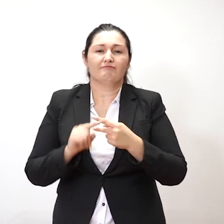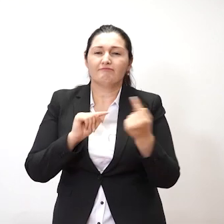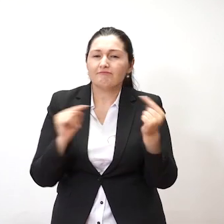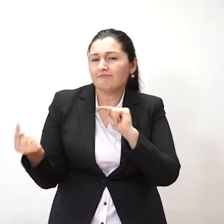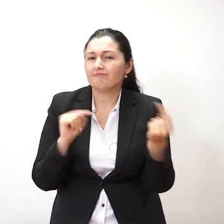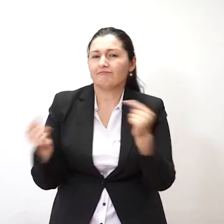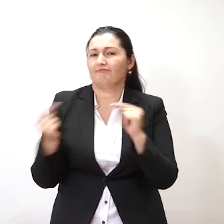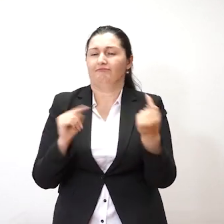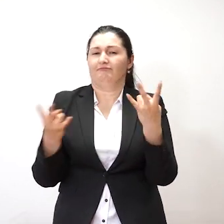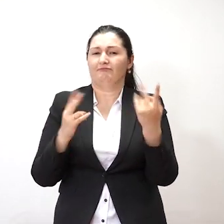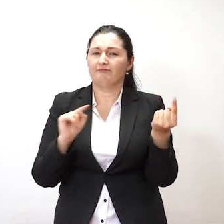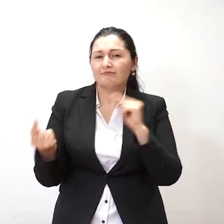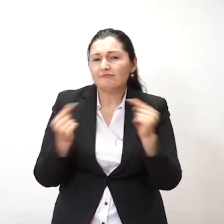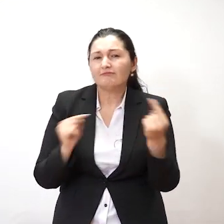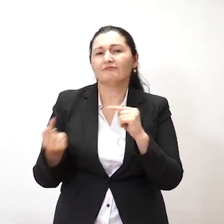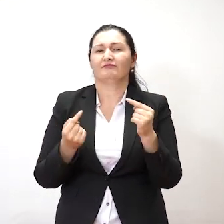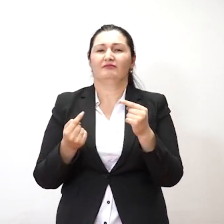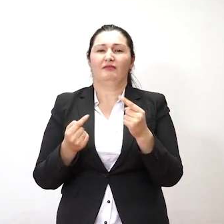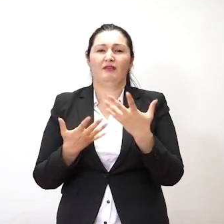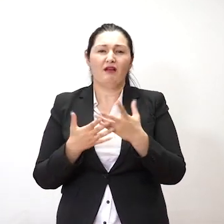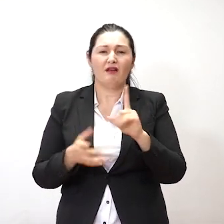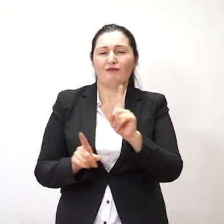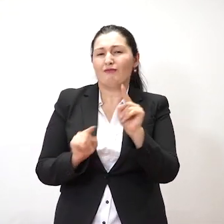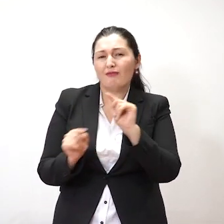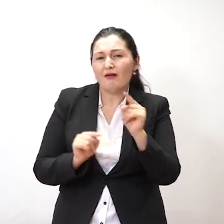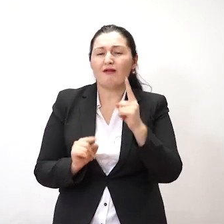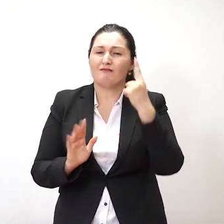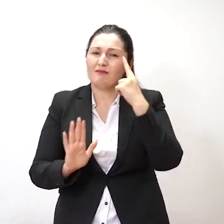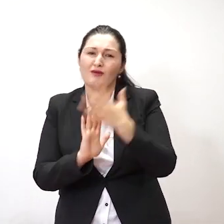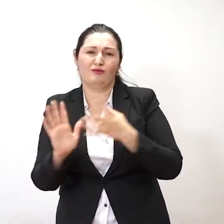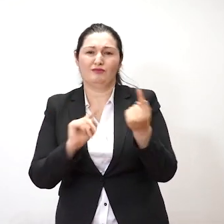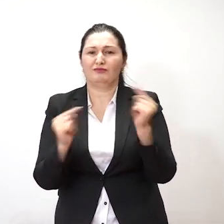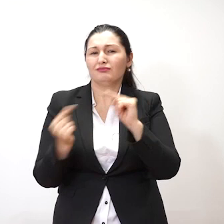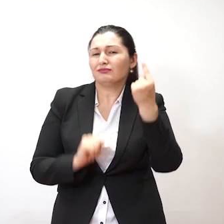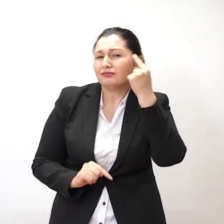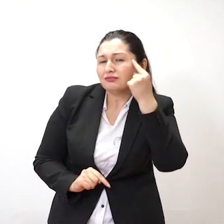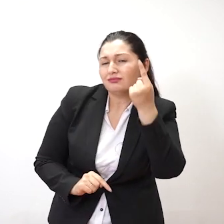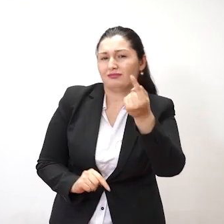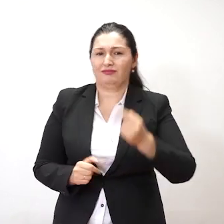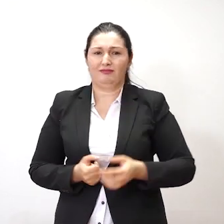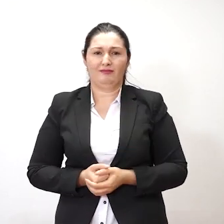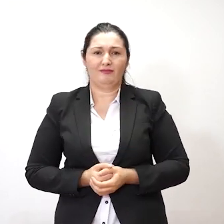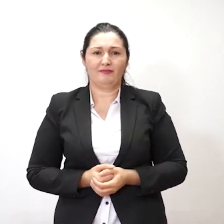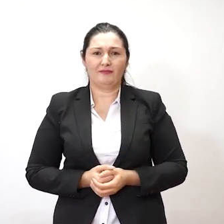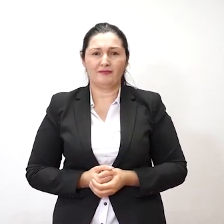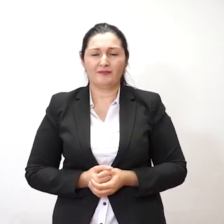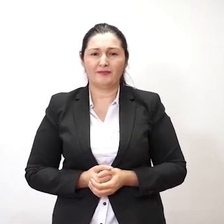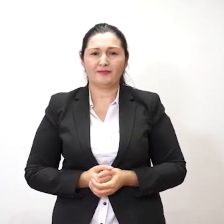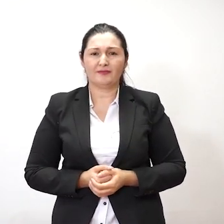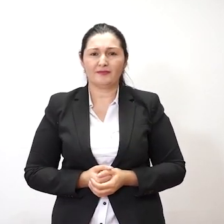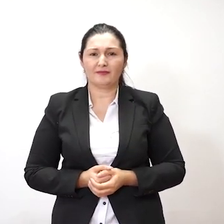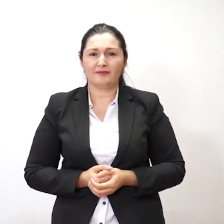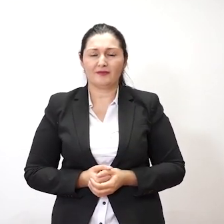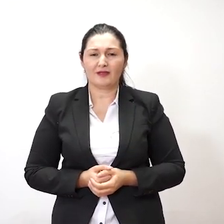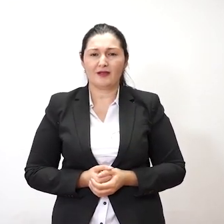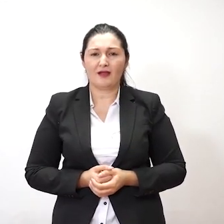دیگر قرمشند دن گزرشت کردن یک دیگر فهمی. همین همین اگر همین هم صرف